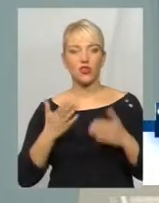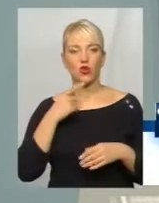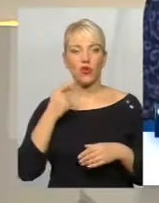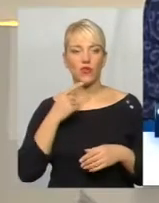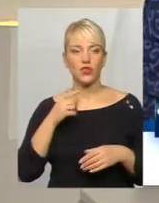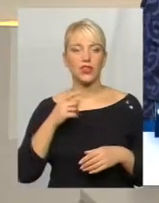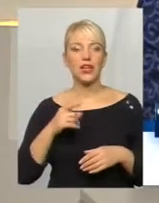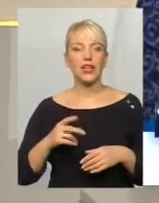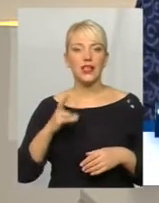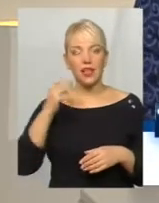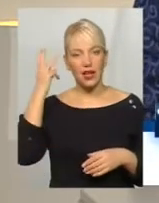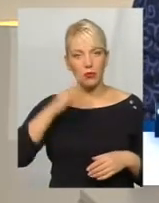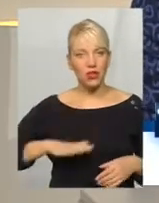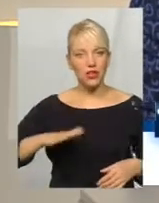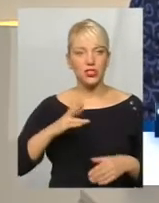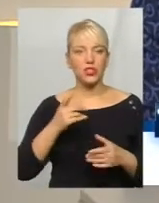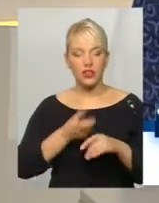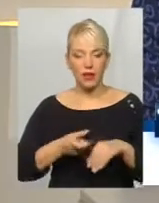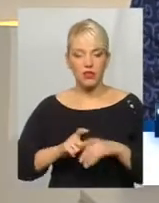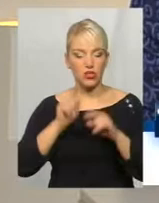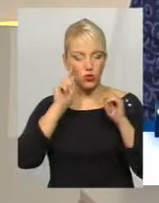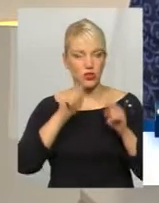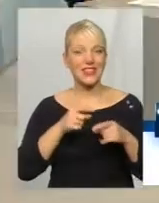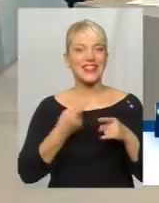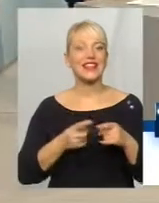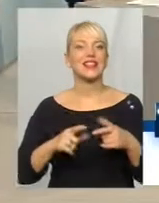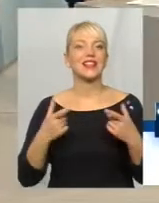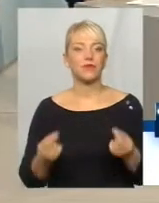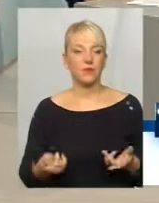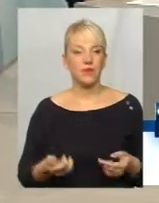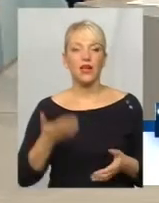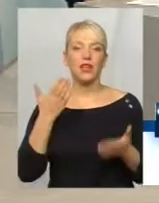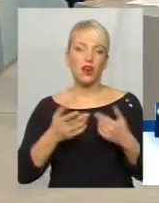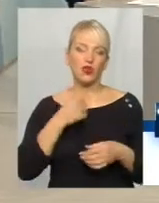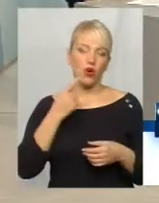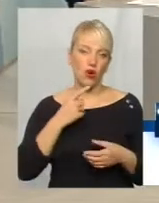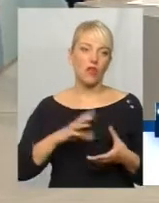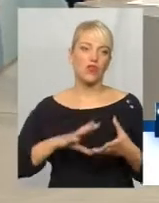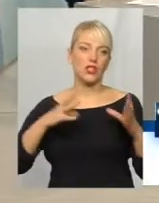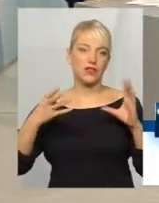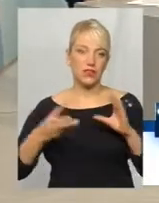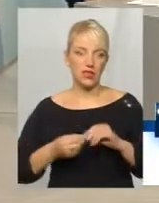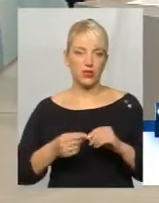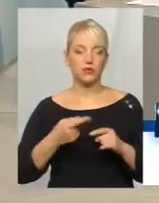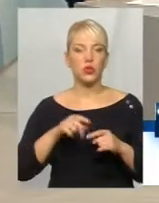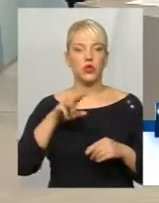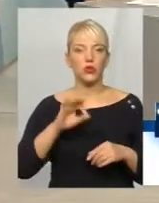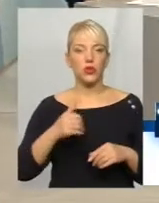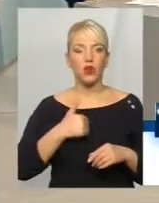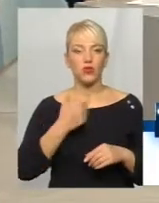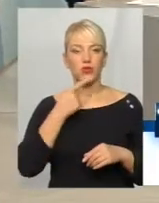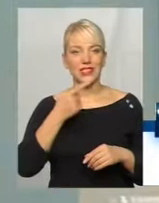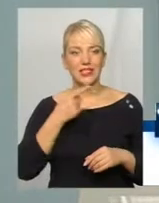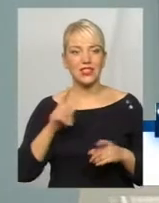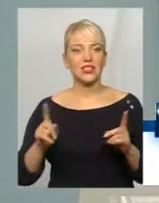на Хмельниччині, найбільше сконцентровані все-таки де? Ну, якщо говорити в цілому, кого торкнеться спочатку, то я хочу сказати,